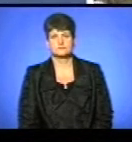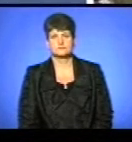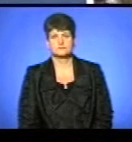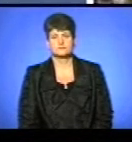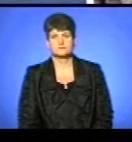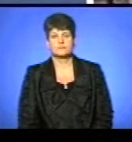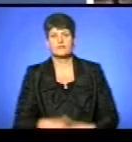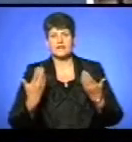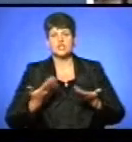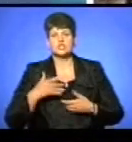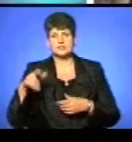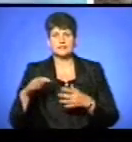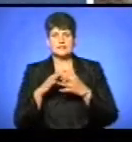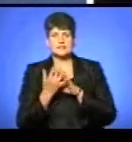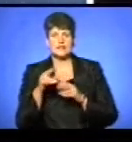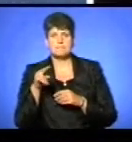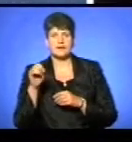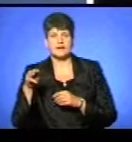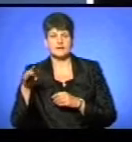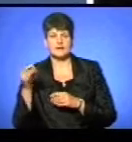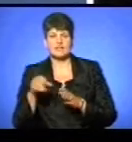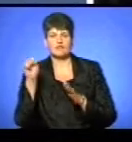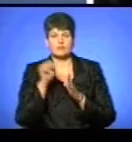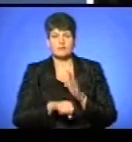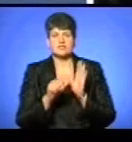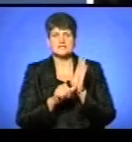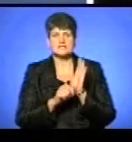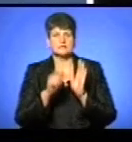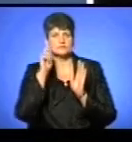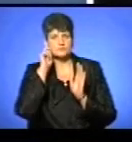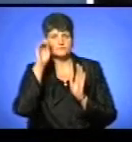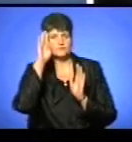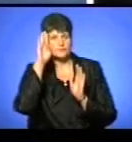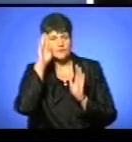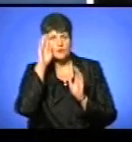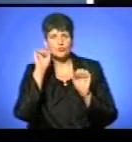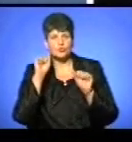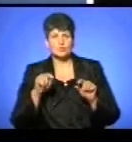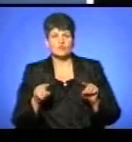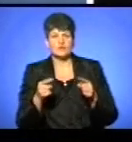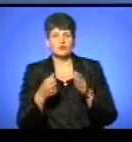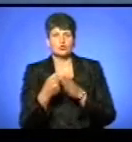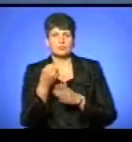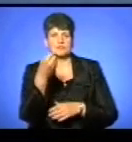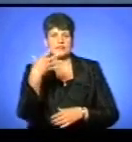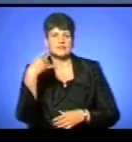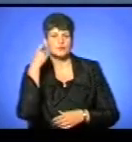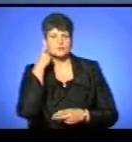Жителя села Петриків Тернопільського району, який вбив 60-річного чоловіка, можуть ув'язнити на строк до 15 років.